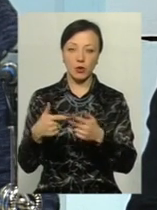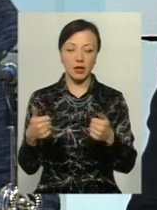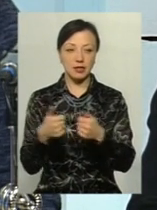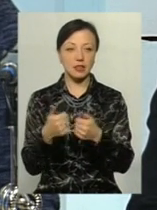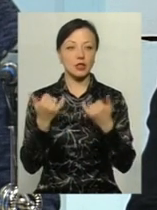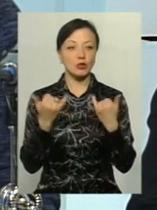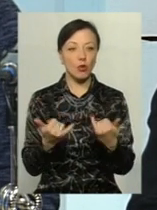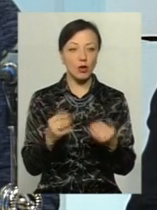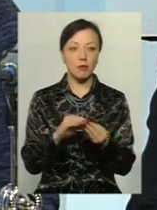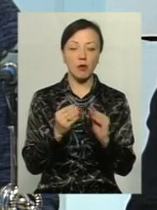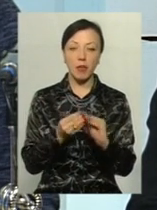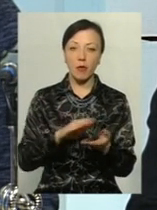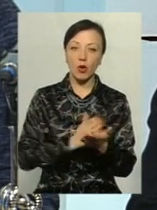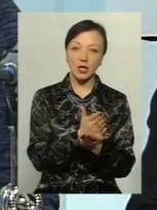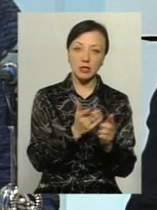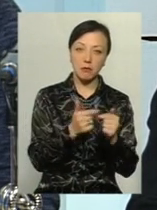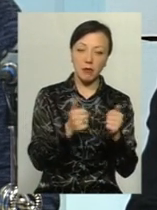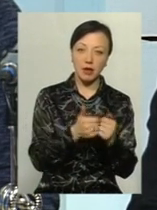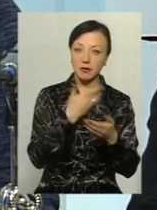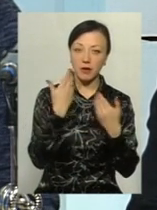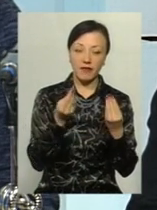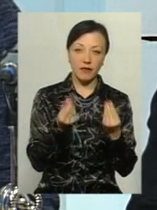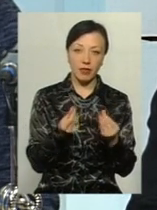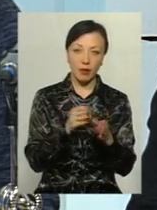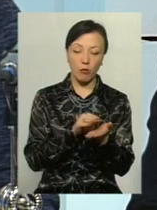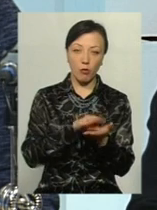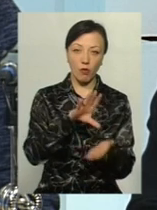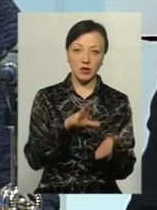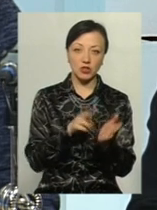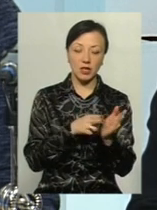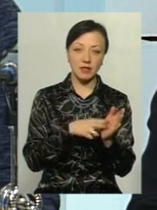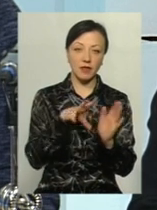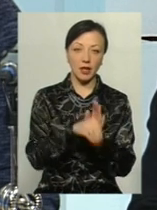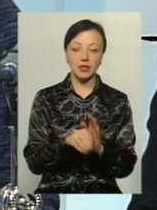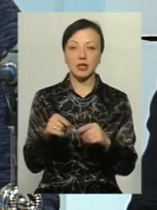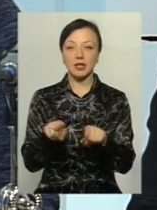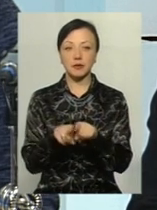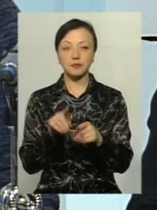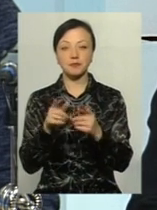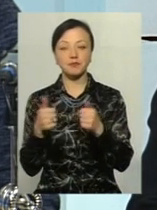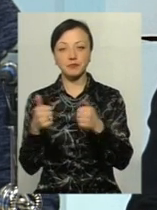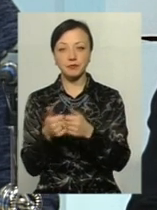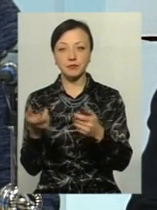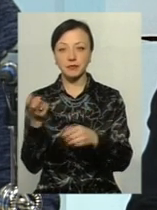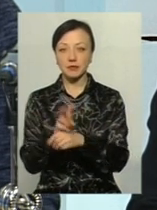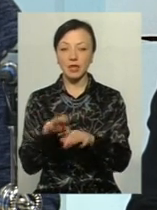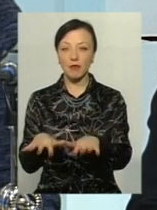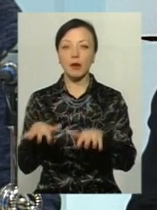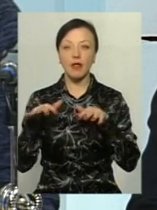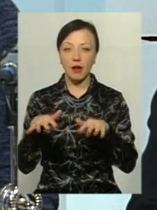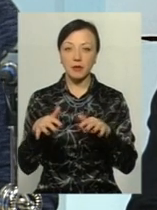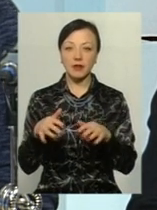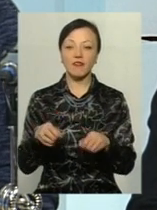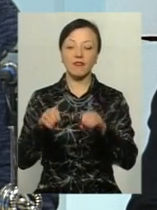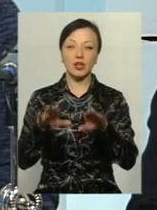Сьогодні проблема політичних партій, що відсутні наповнення за рахунок членських внесків. Ті партії, які прийшли в парламент, відповідно